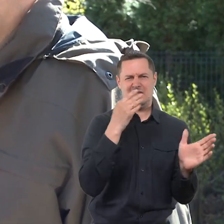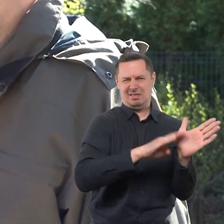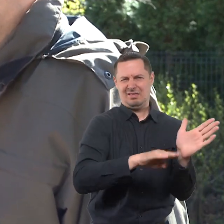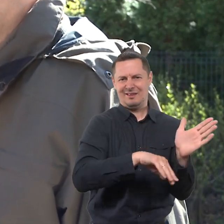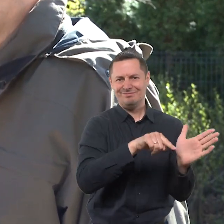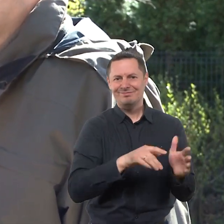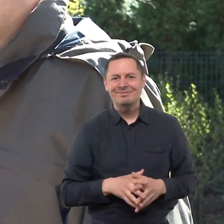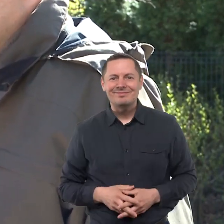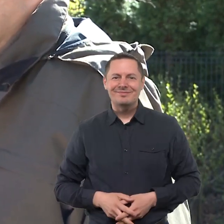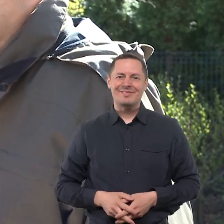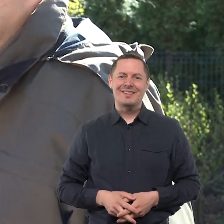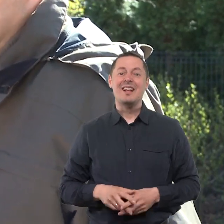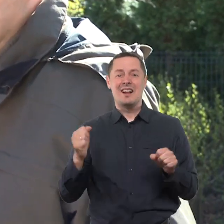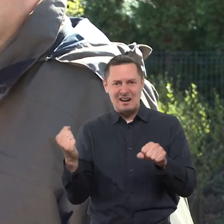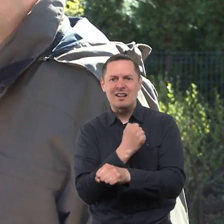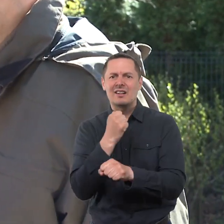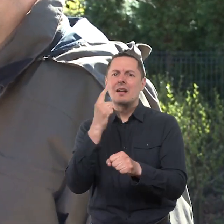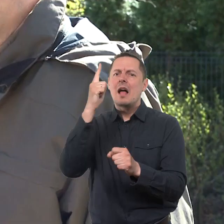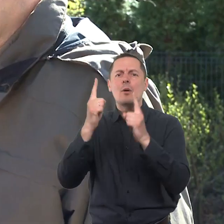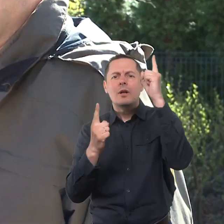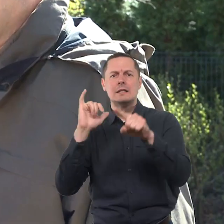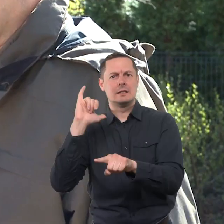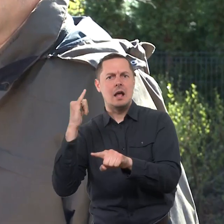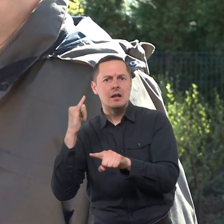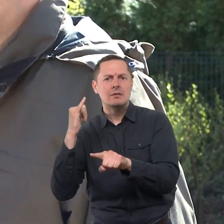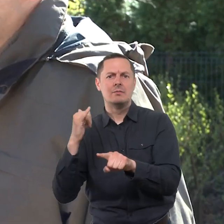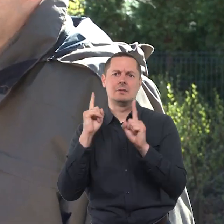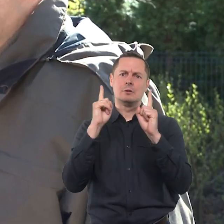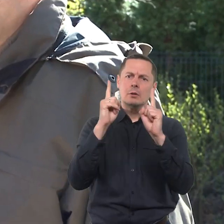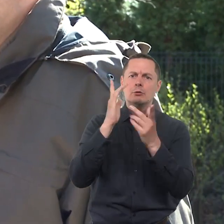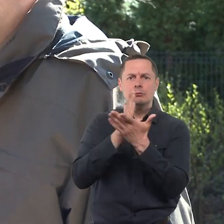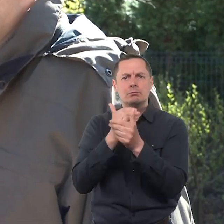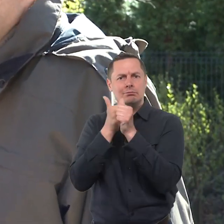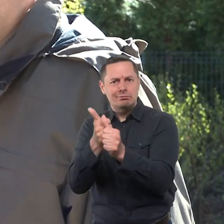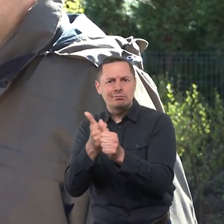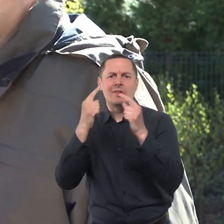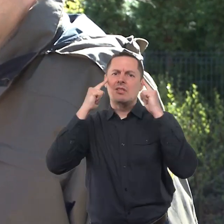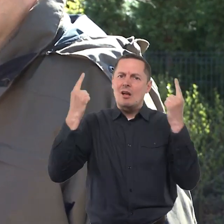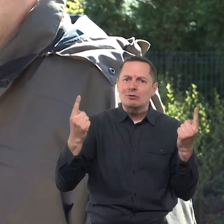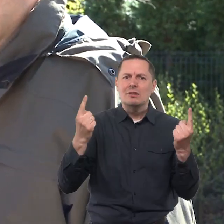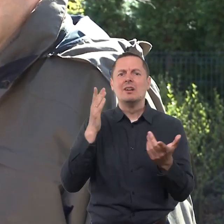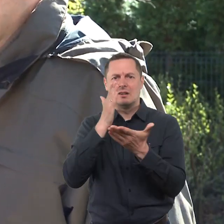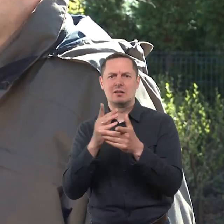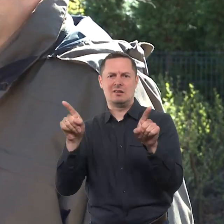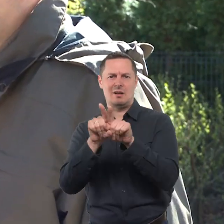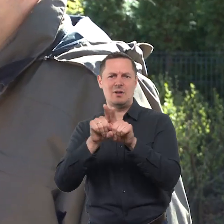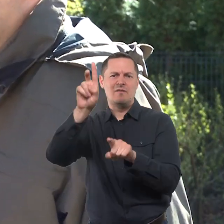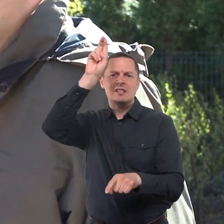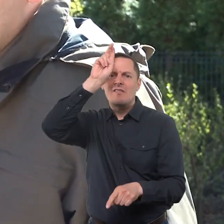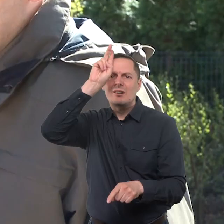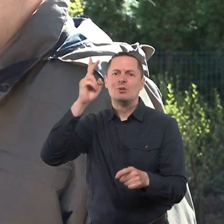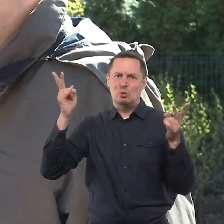ar vis dėl to tie augalai yra saugotinė, nesaugotinė, yra vėriausybės patvirtinti